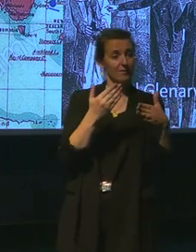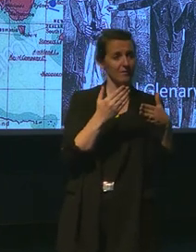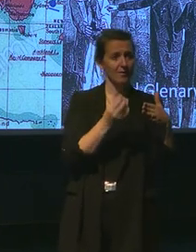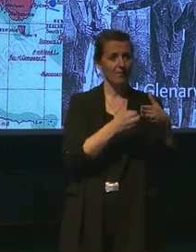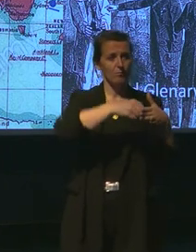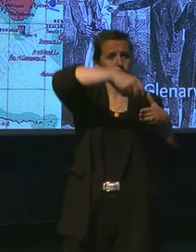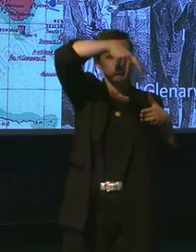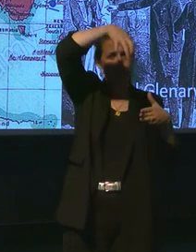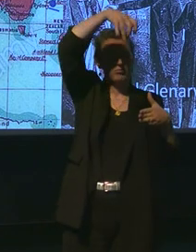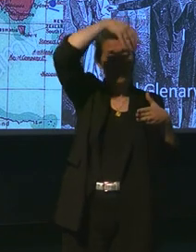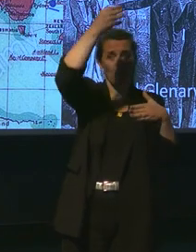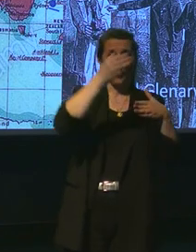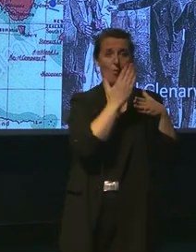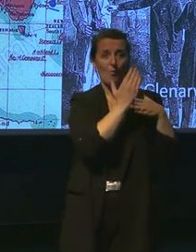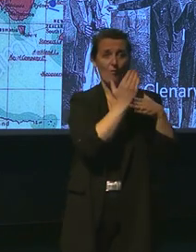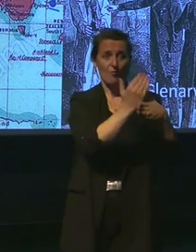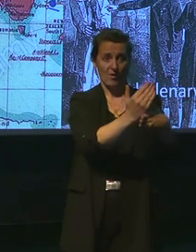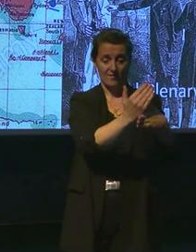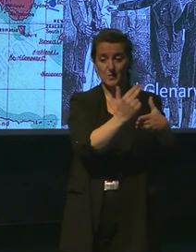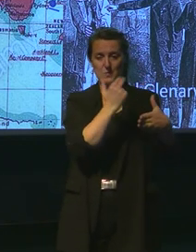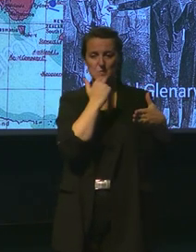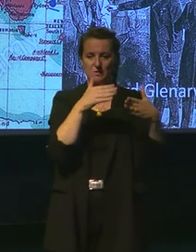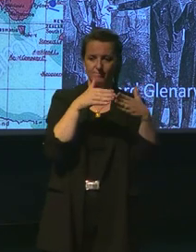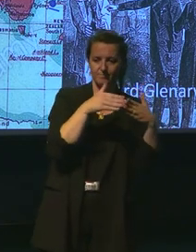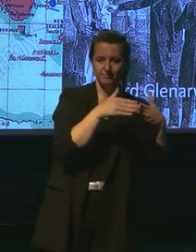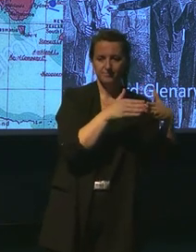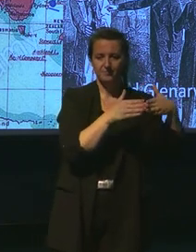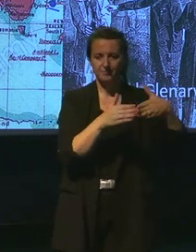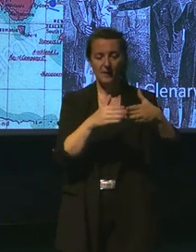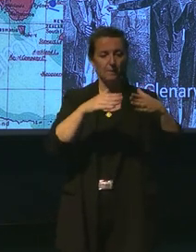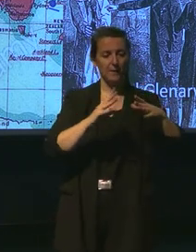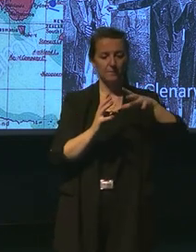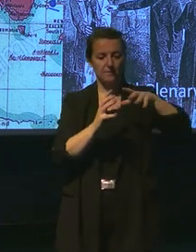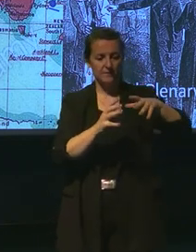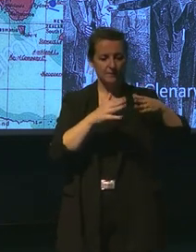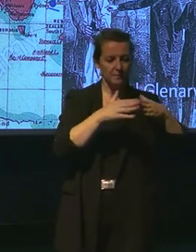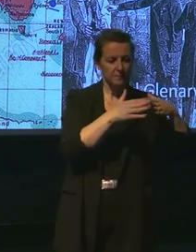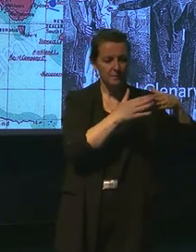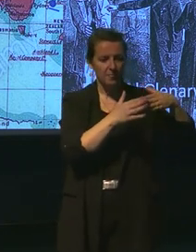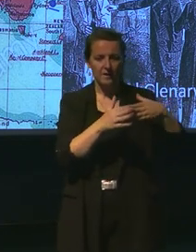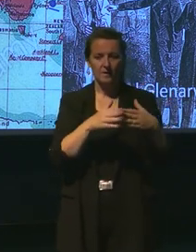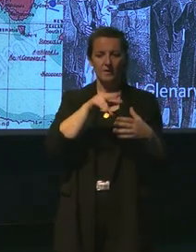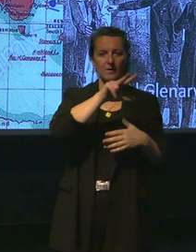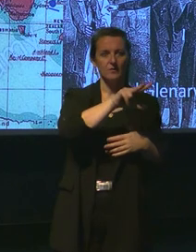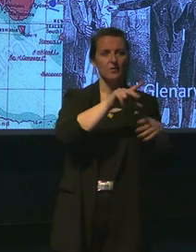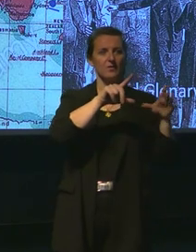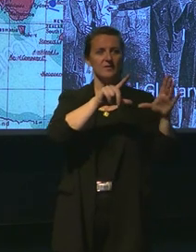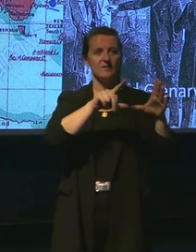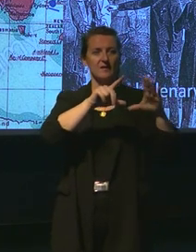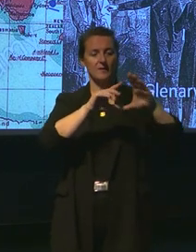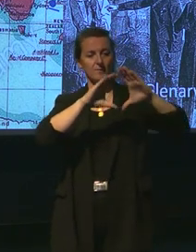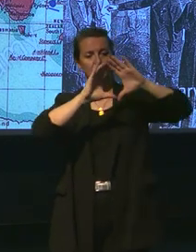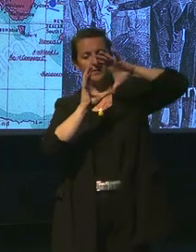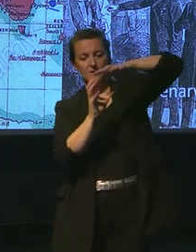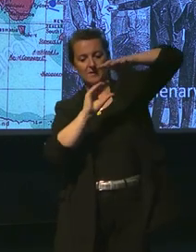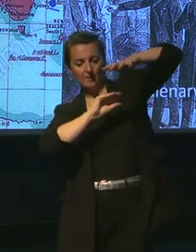Eh bien, c'est une circumnavigation, marine et terrestre, qui va nous amener le long du 37e degré de l'attitude sud.